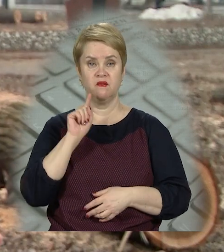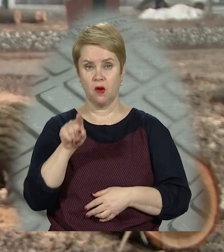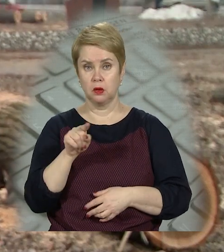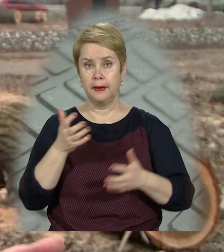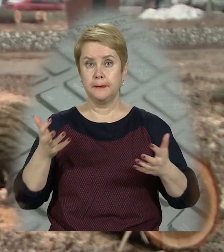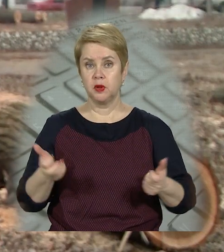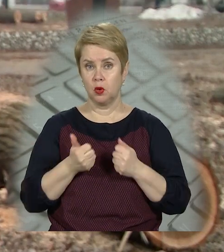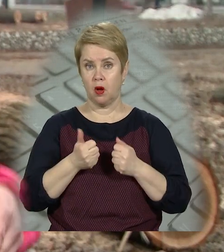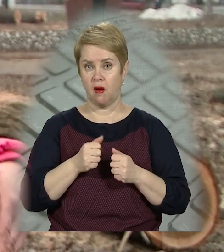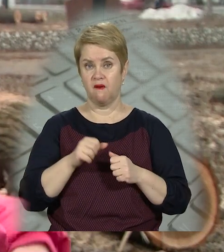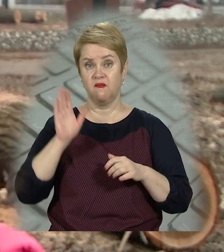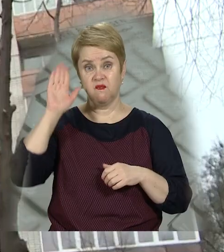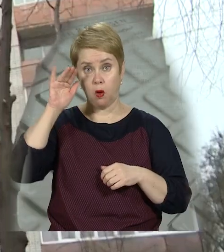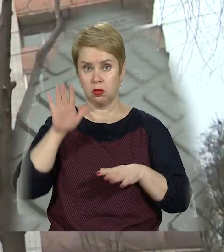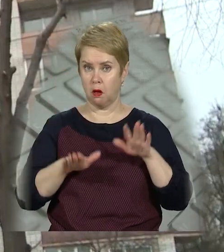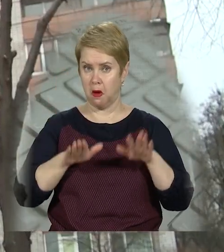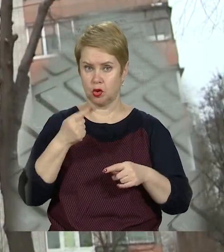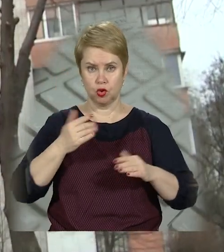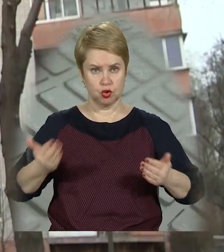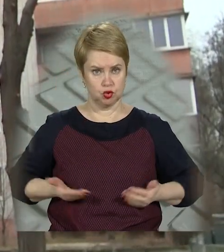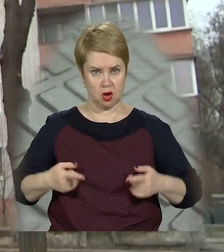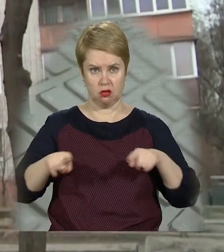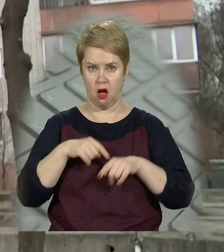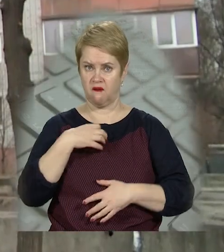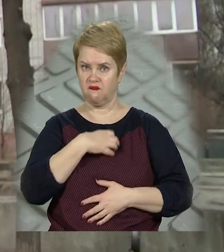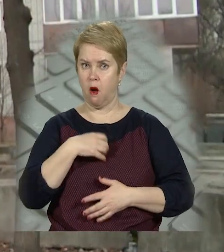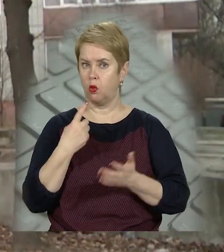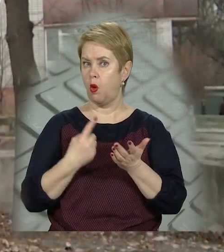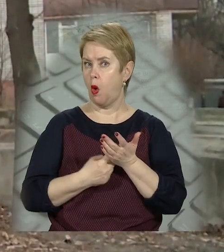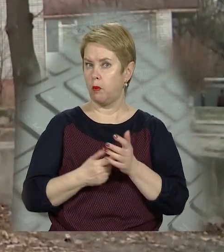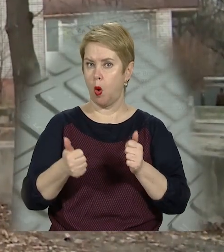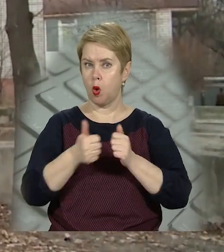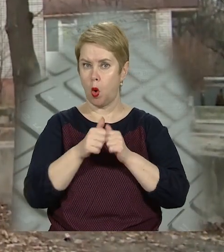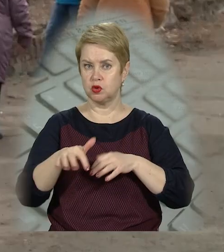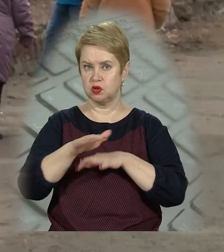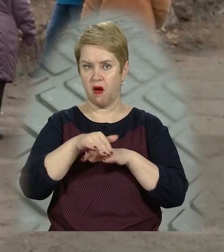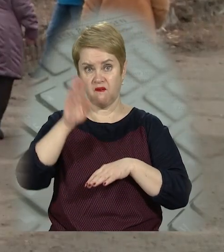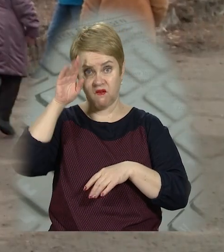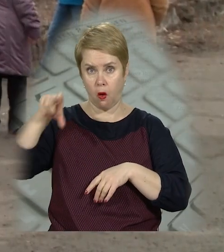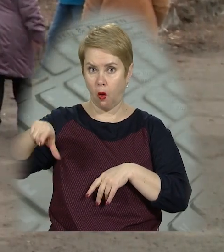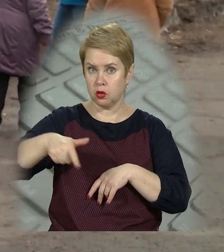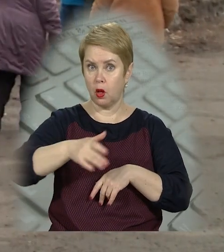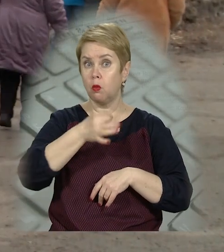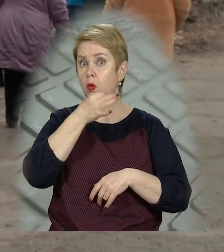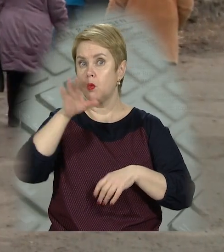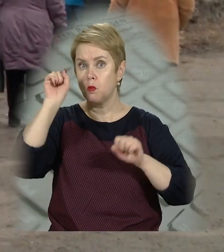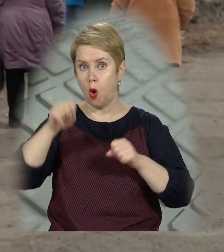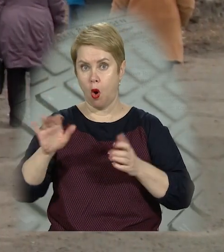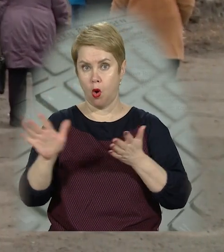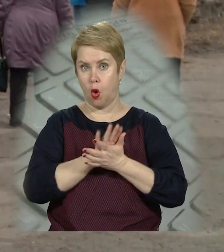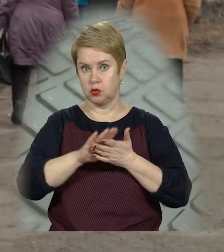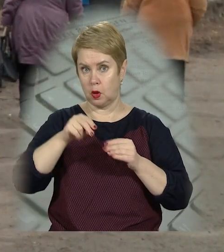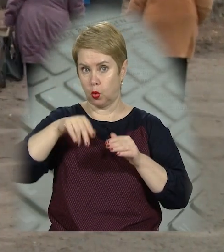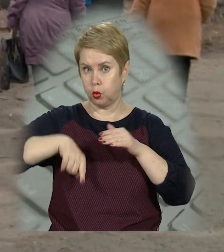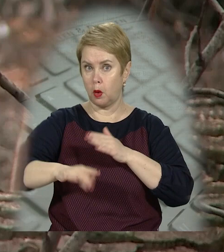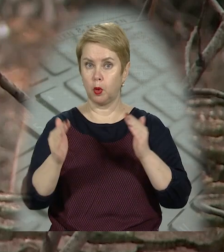підтримують водний баланс. Це для жителів також вагомий аргумент, бо поруч із масивом водойма, яка будь-коли може розмити